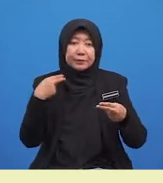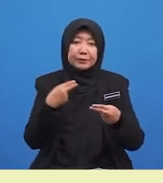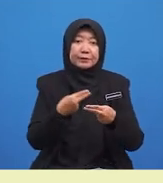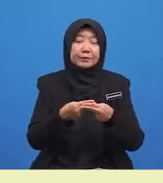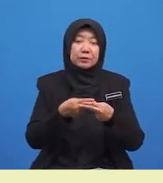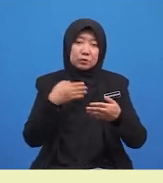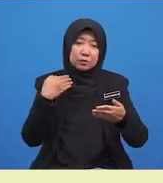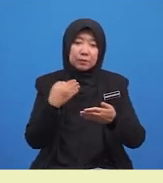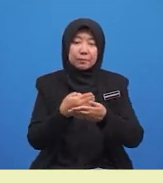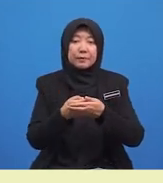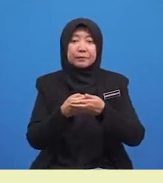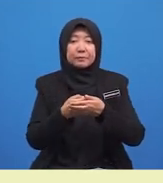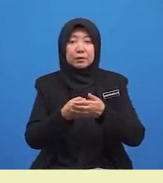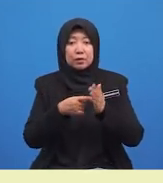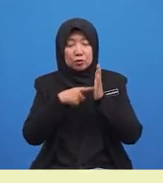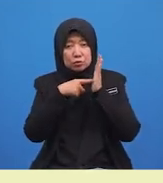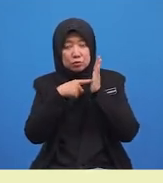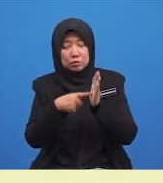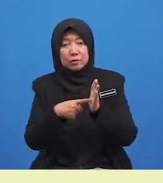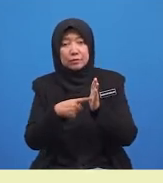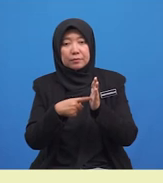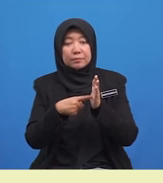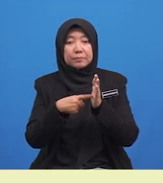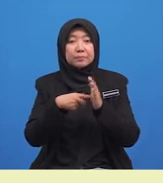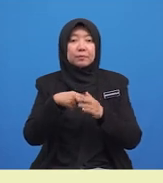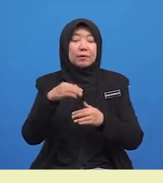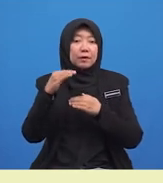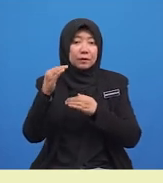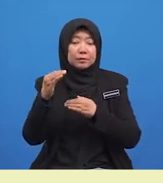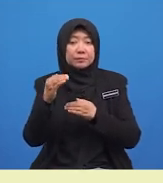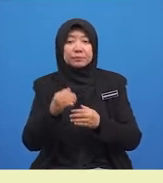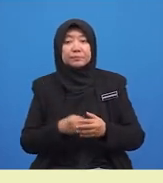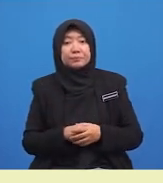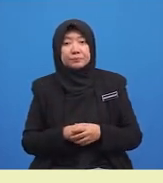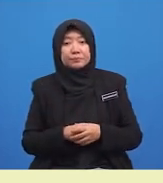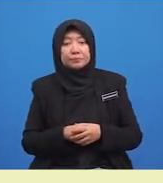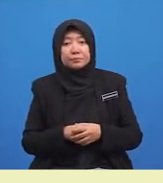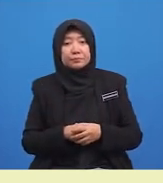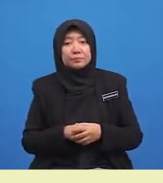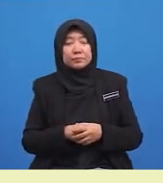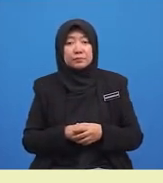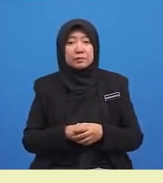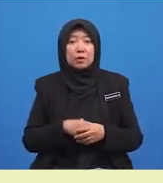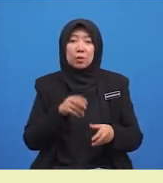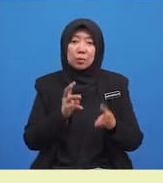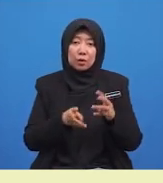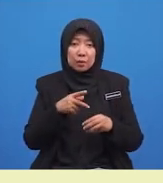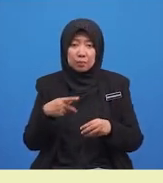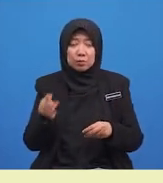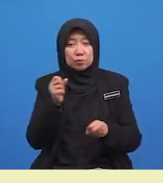atau sampai menunjukkan had tertentu. Walaupun, sungguh pun,